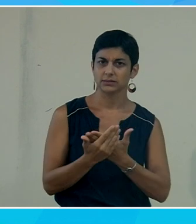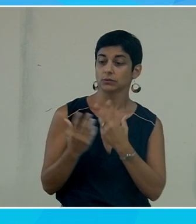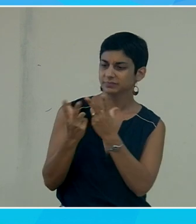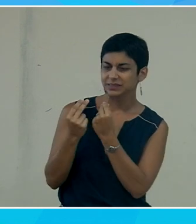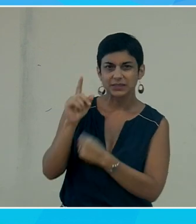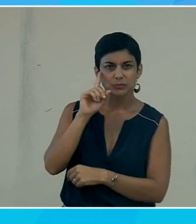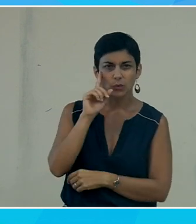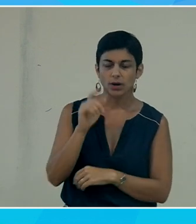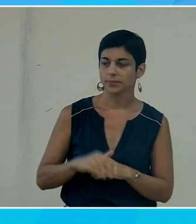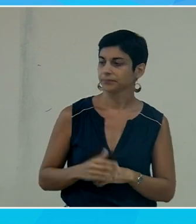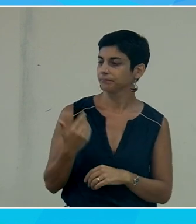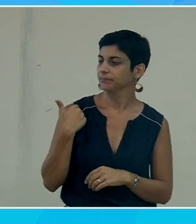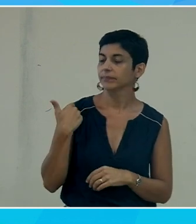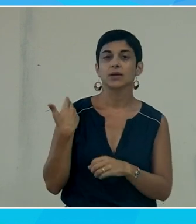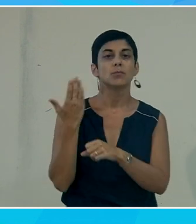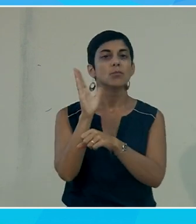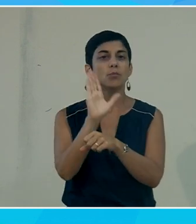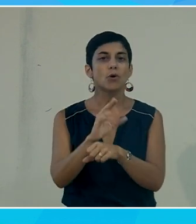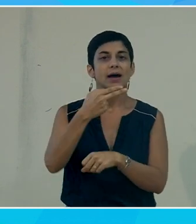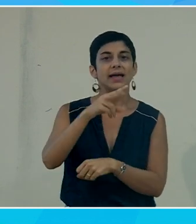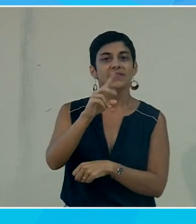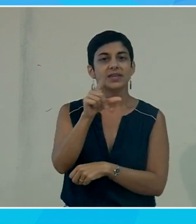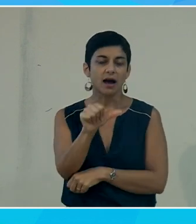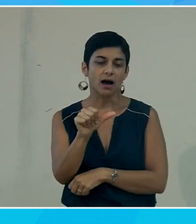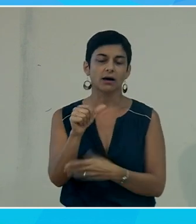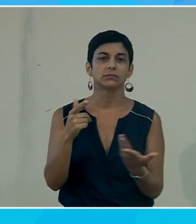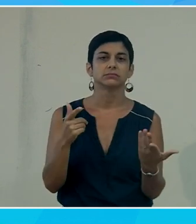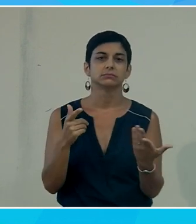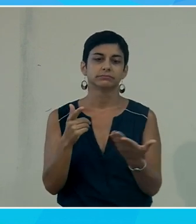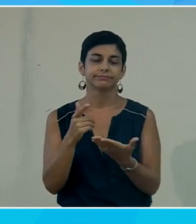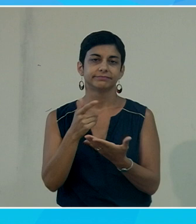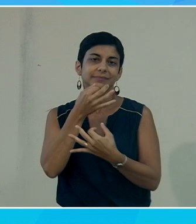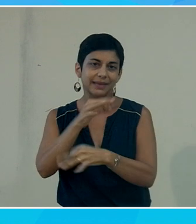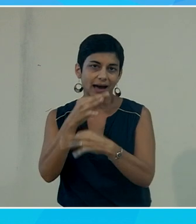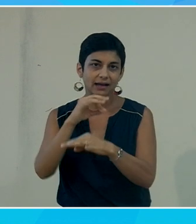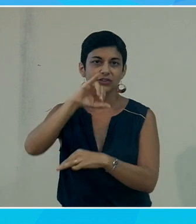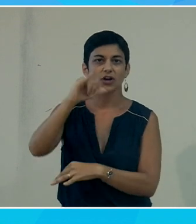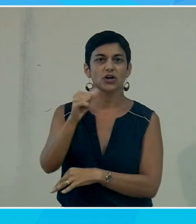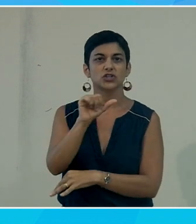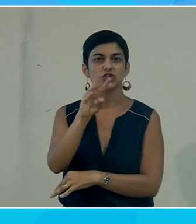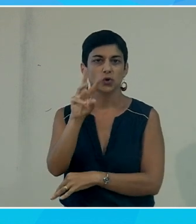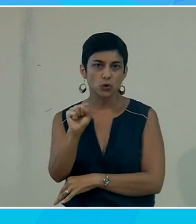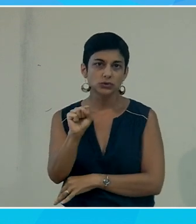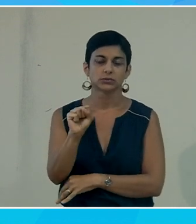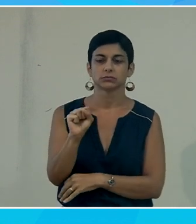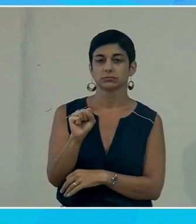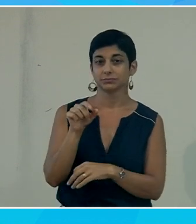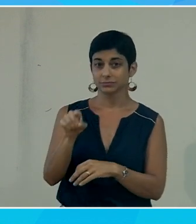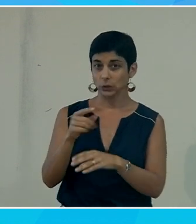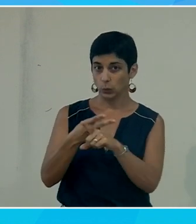Alors, je vous ai montré tout à l'heure qu'on avait NVDA, le narrateur, Joe, qui était les outils des lecteurs d'écran. En fait, ces lecteurs d'écran,